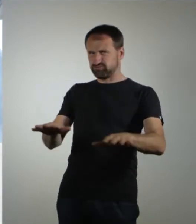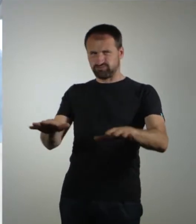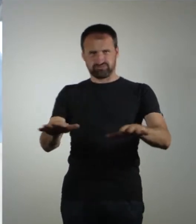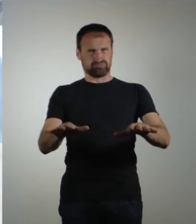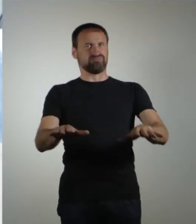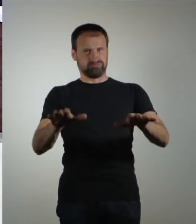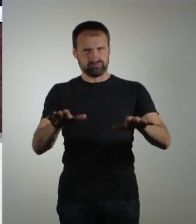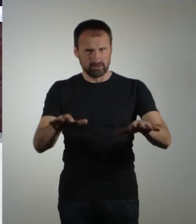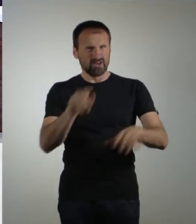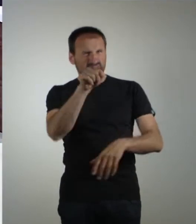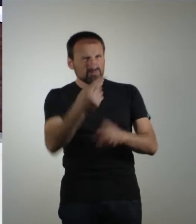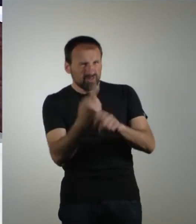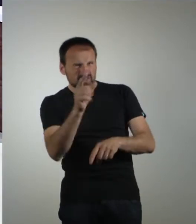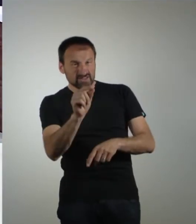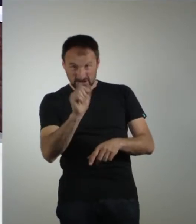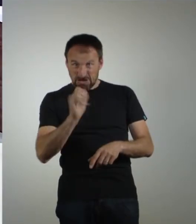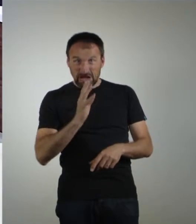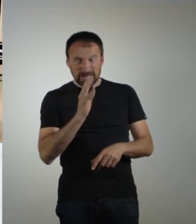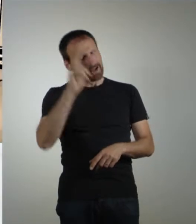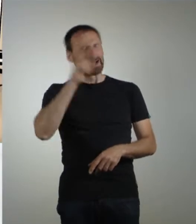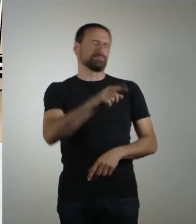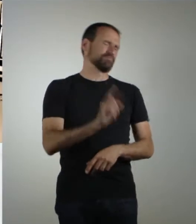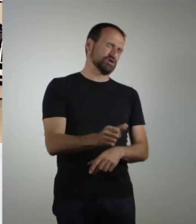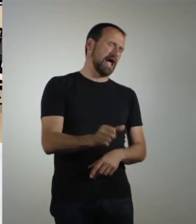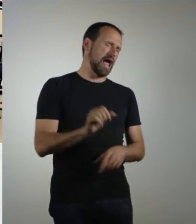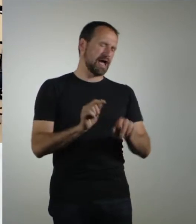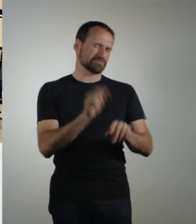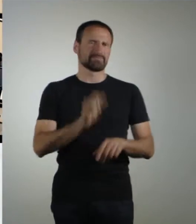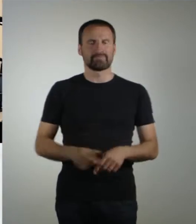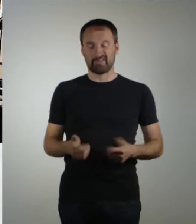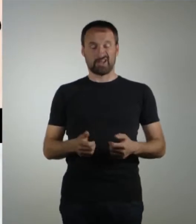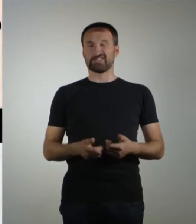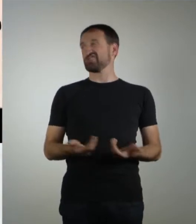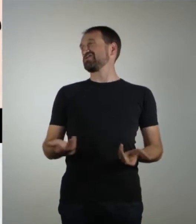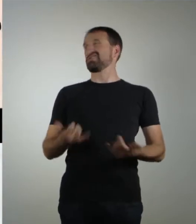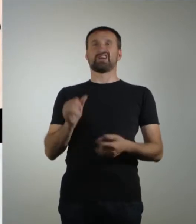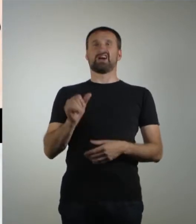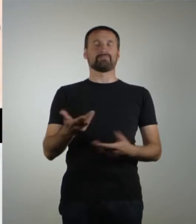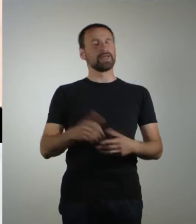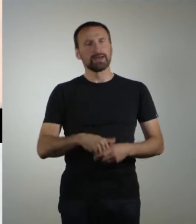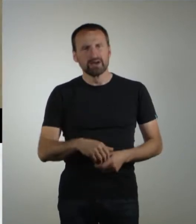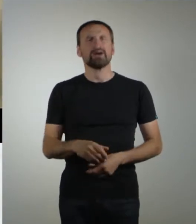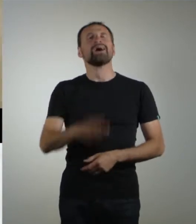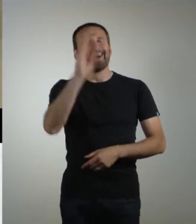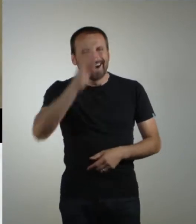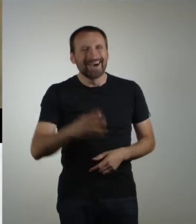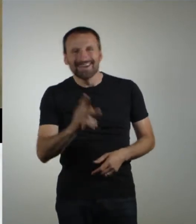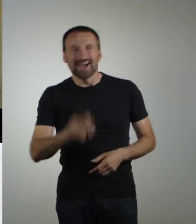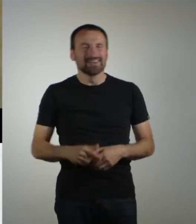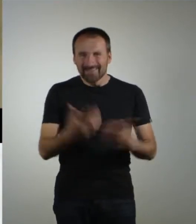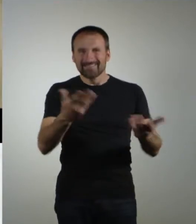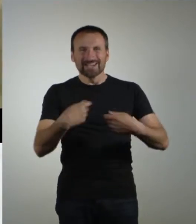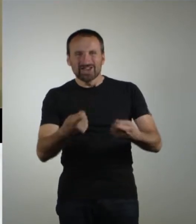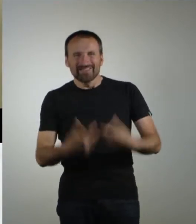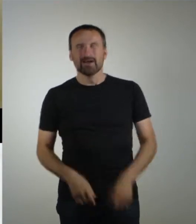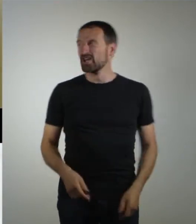Was ist das denn da für ein Vogel? Kann ich mit dem reden? Ich glaube, du musst A drücken. Sehr gut, auf der Playstation. Hey Kilian, was macht das Geschäft? Geschäft? Was